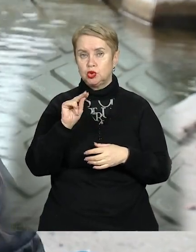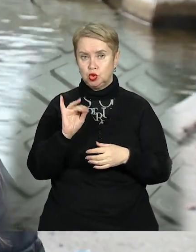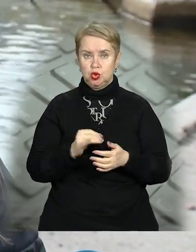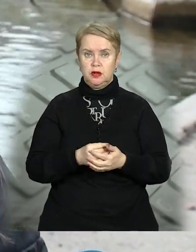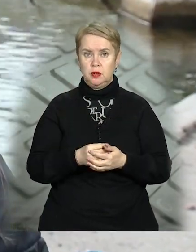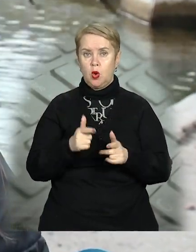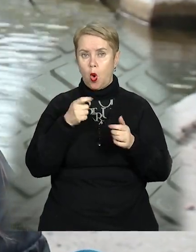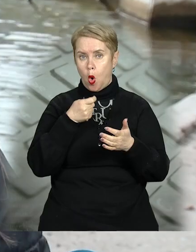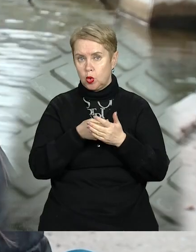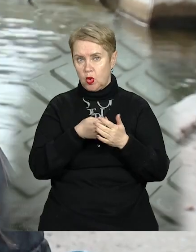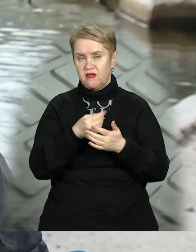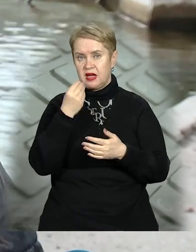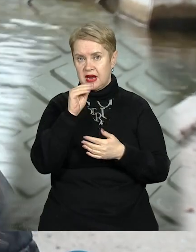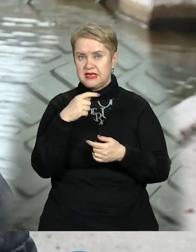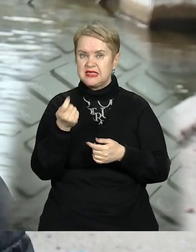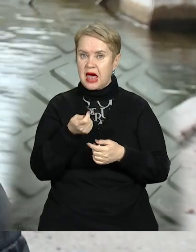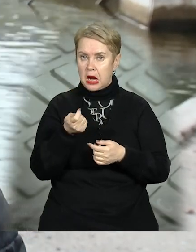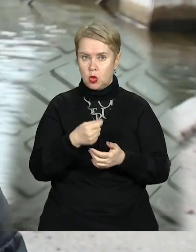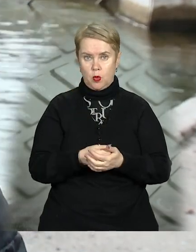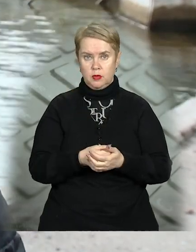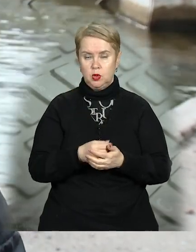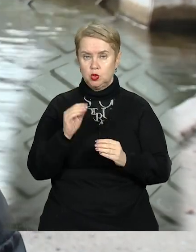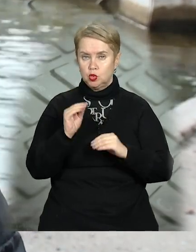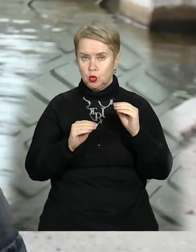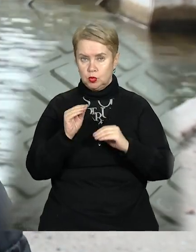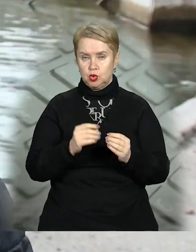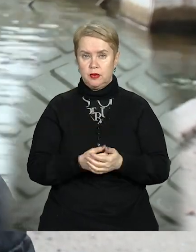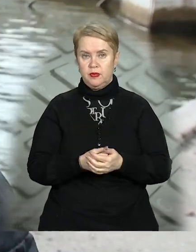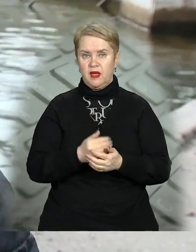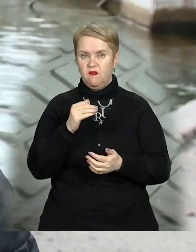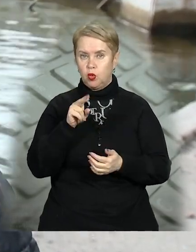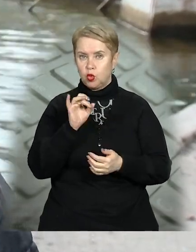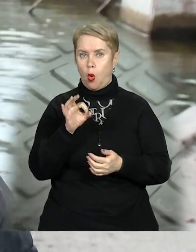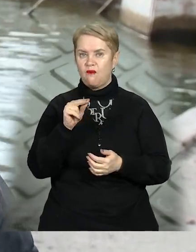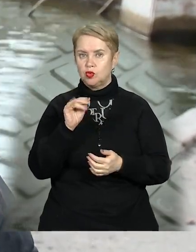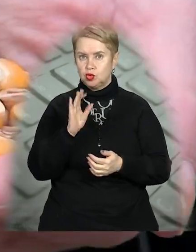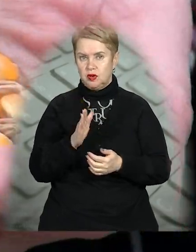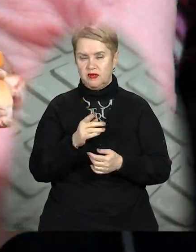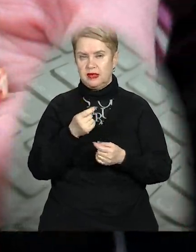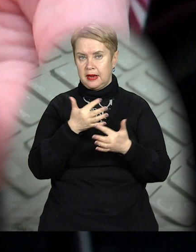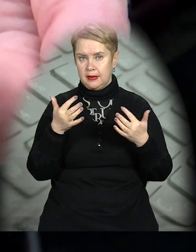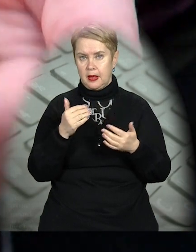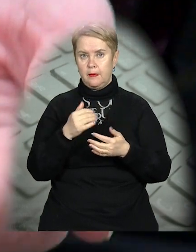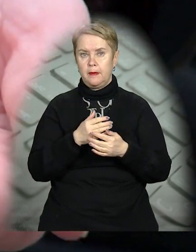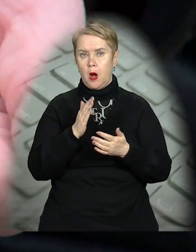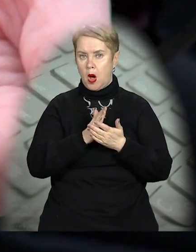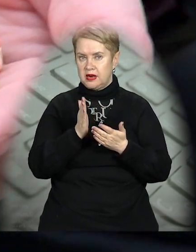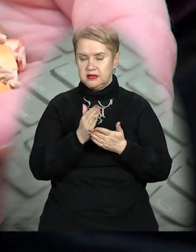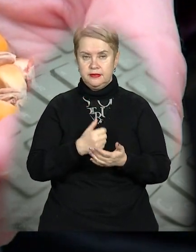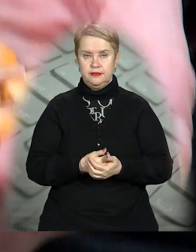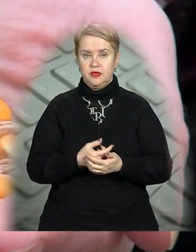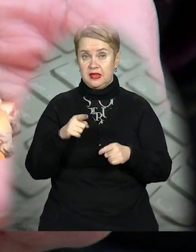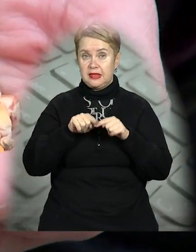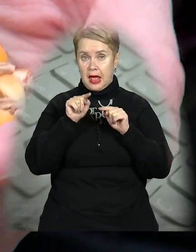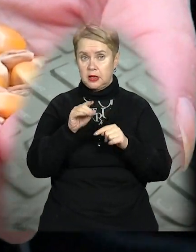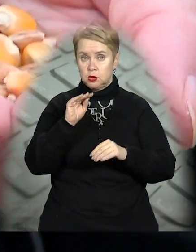годувати краще зернами, сумішами фруктів, овочів, дрібно порізаними. Ось такі суміші